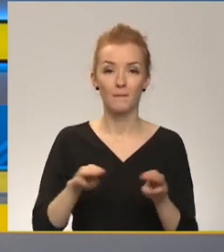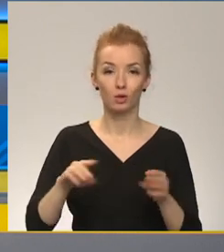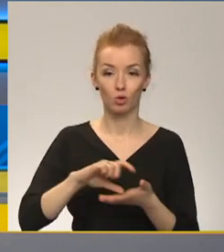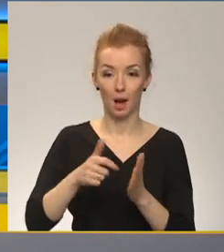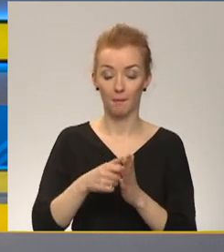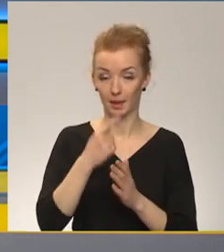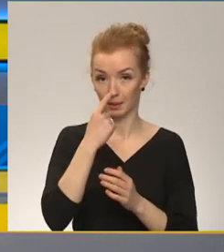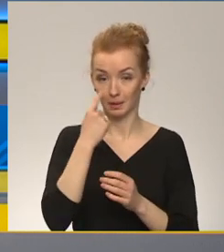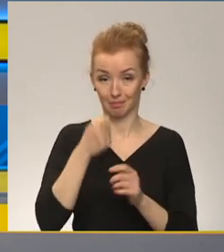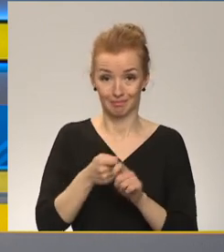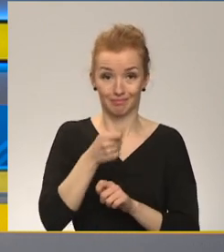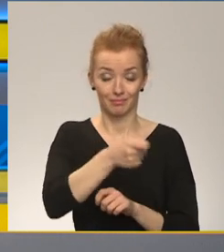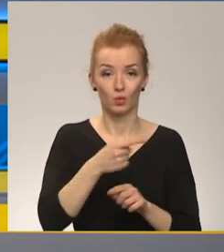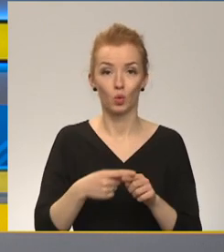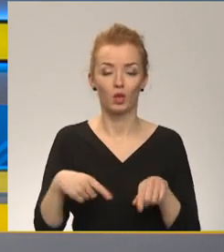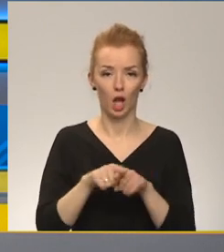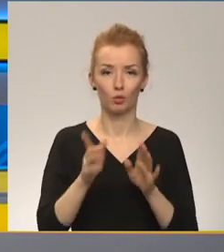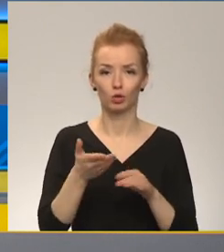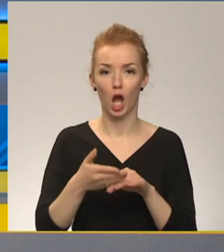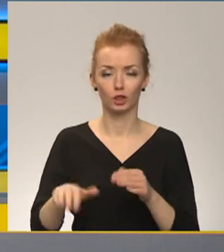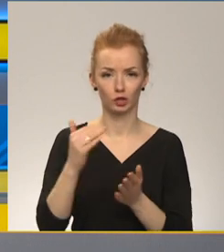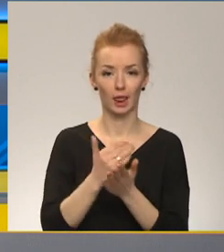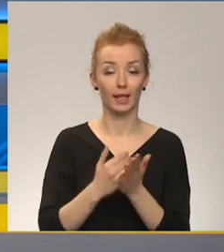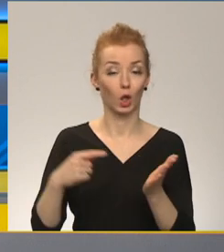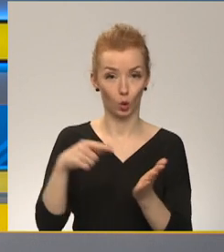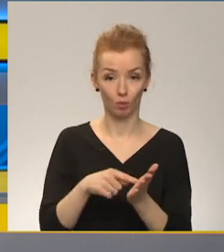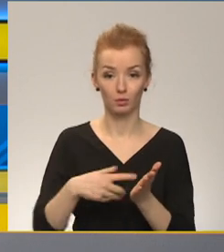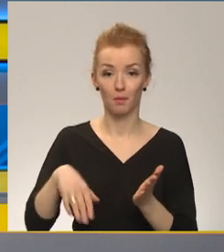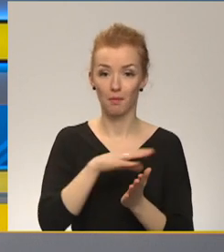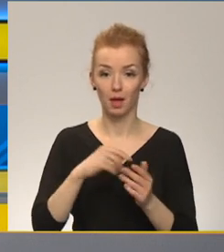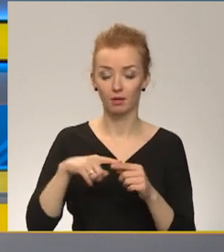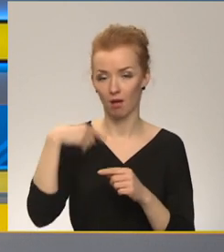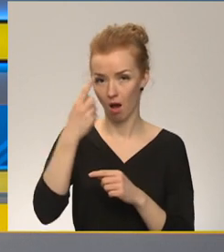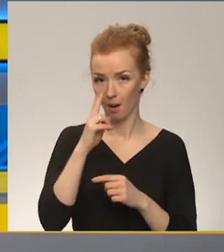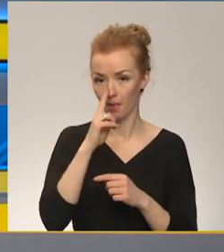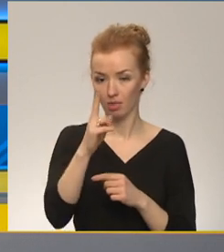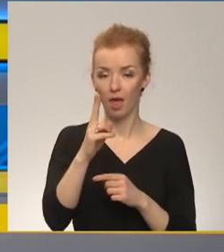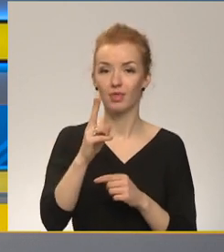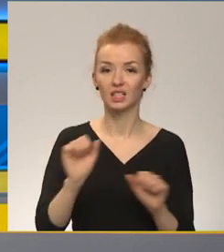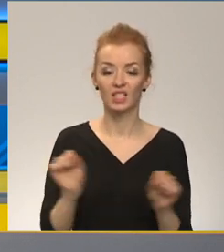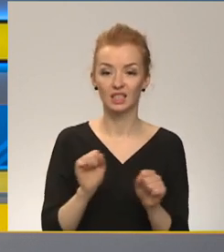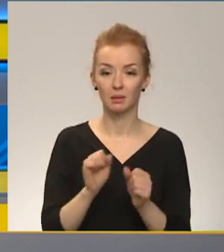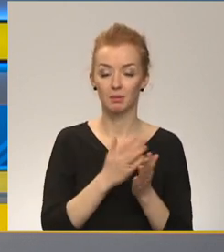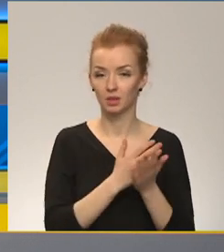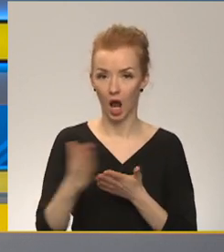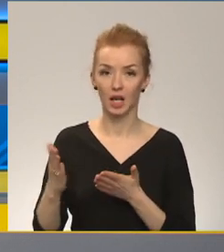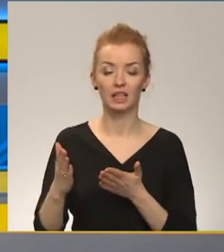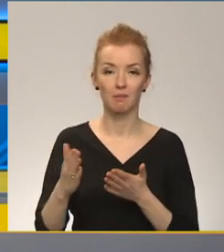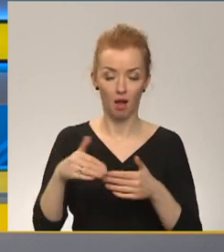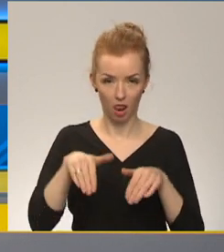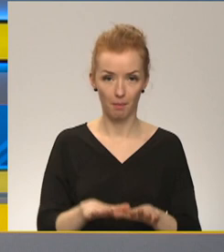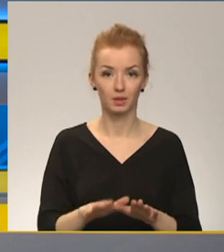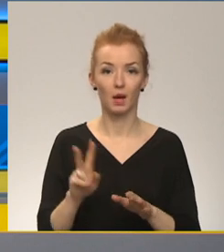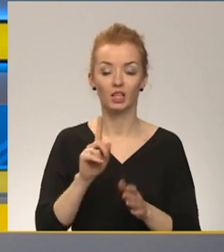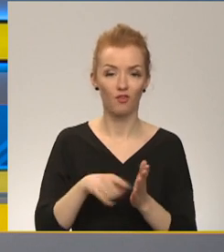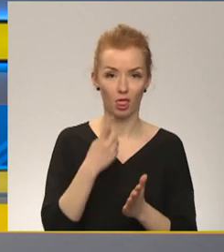nonāca saimā, bet arī būs atsevišķi likums, kuru mēs nākamnedēļa sēdzmības kārtībā pieņemsim par to, kas ir vēl nepieciešams